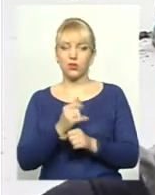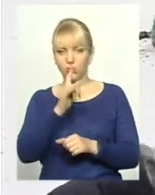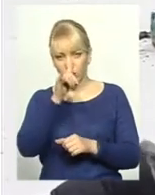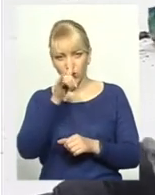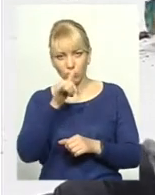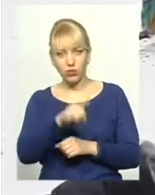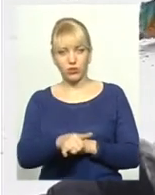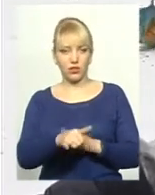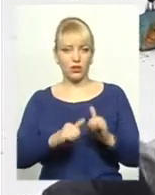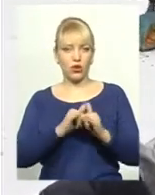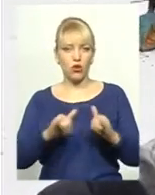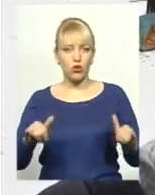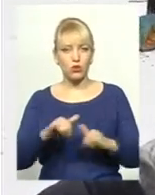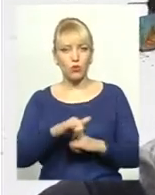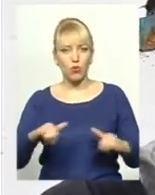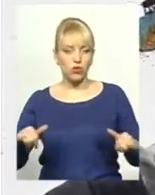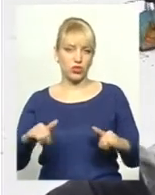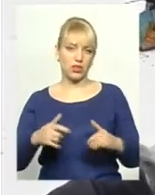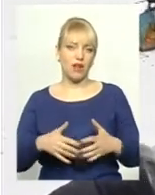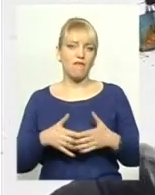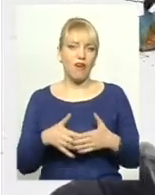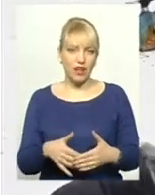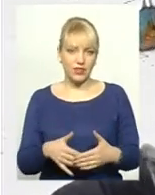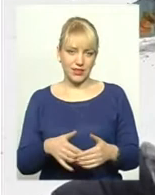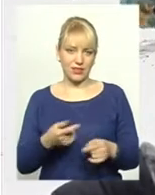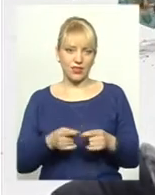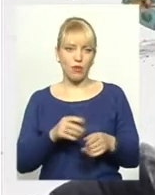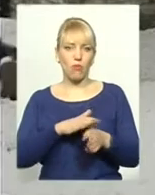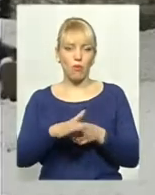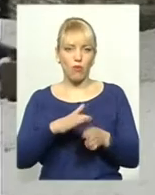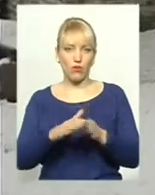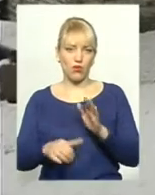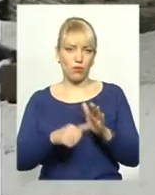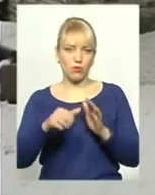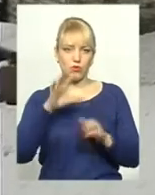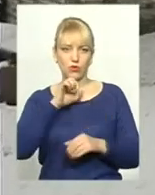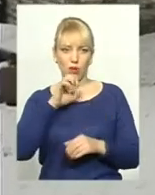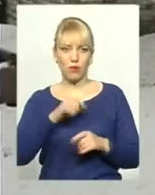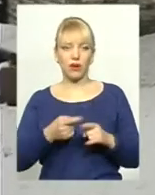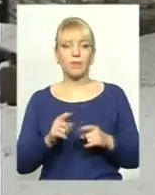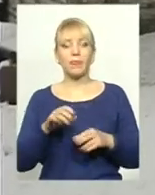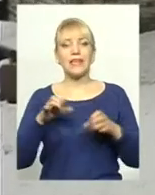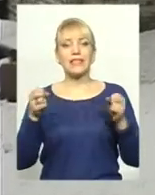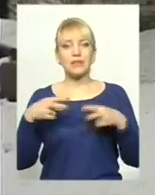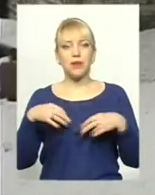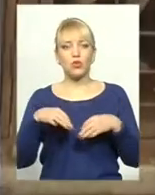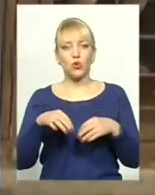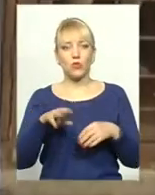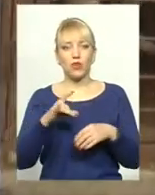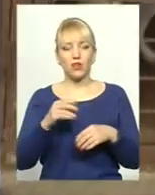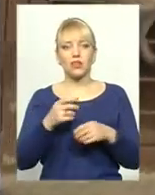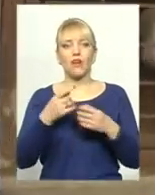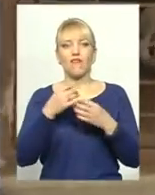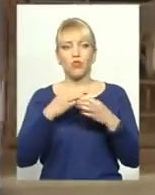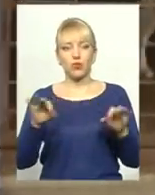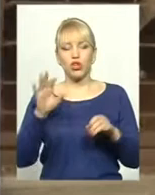розмноження, не допустити вагітність, не допустити оце поповнення бездомних торг. У спецкомунтранці пояснили, собаку відпускають, якщо вона